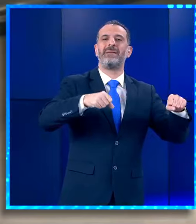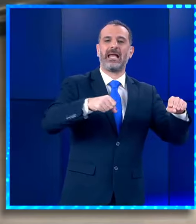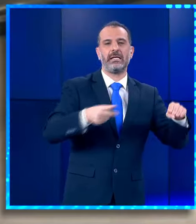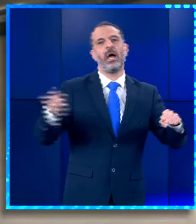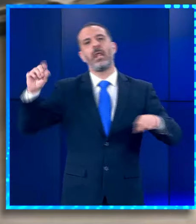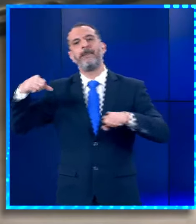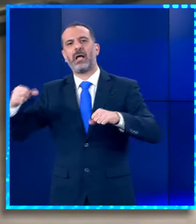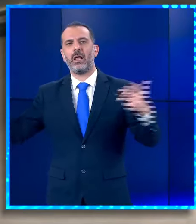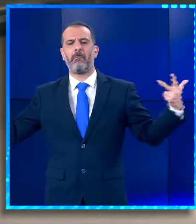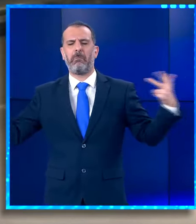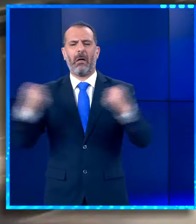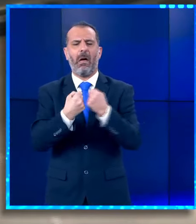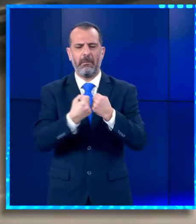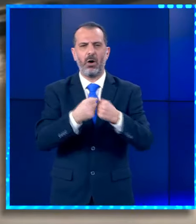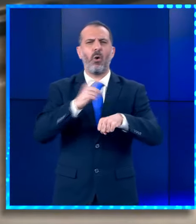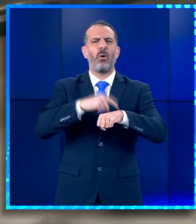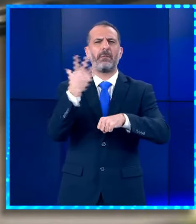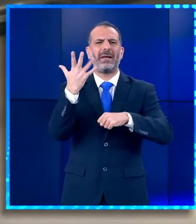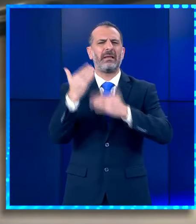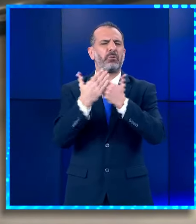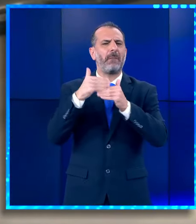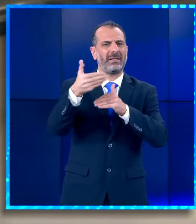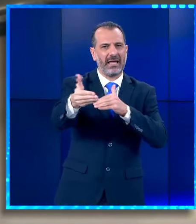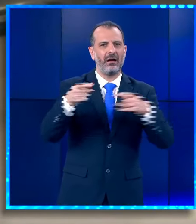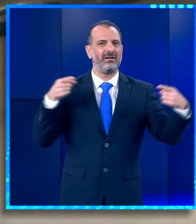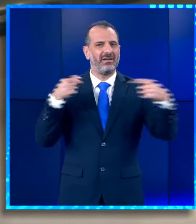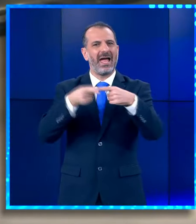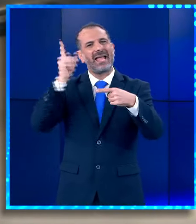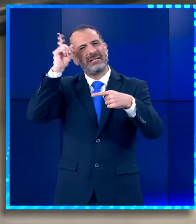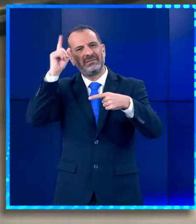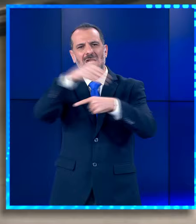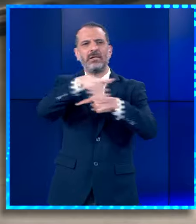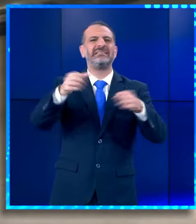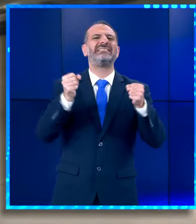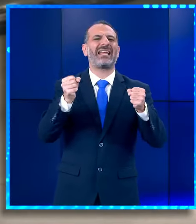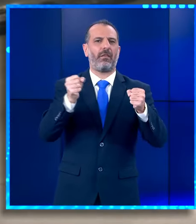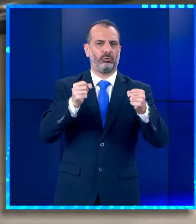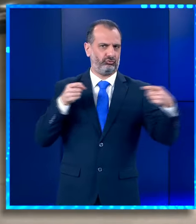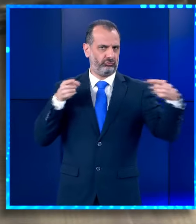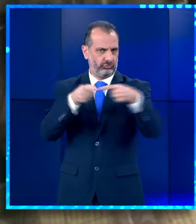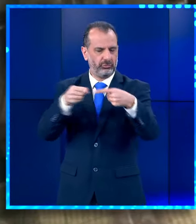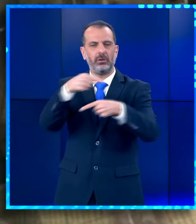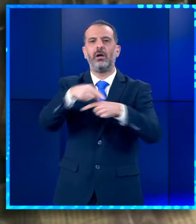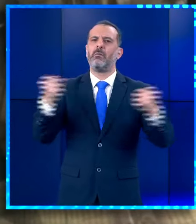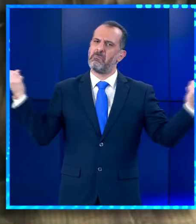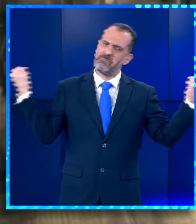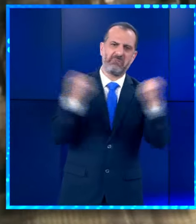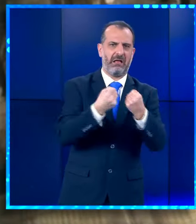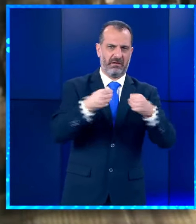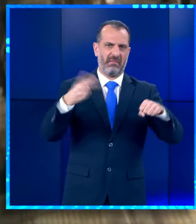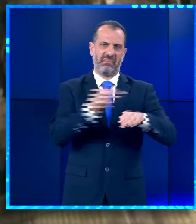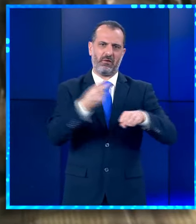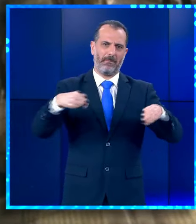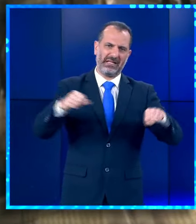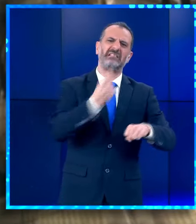Κυψέλη. Το τροχέο συνέβη λίγο μετά τις 5 εξημερώματα στη συμβολή των οδών Κυψέλης και Ζακύνθου και σε αυτή την περίπτωση προσπαθεί η τροχέα